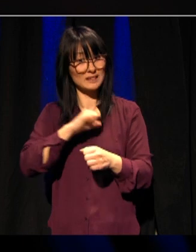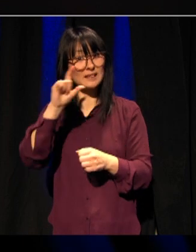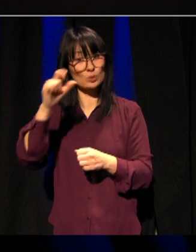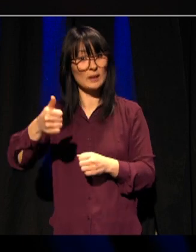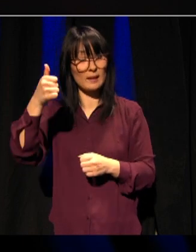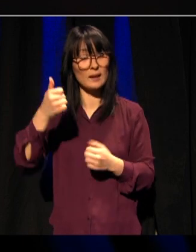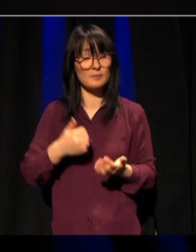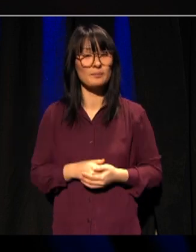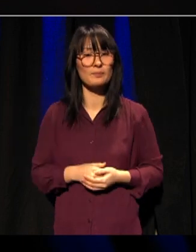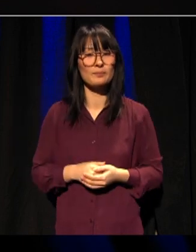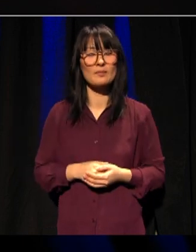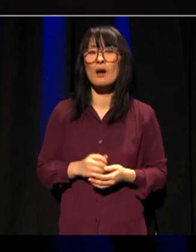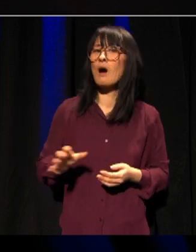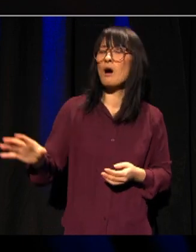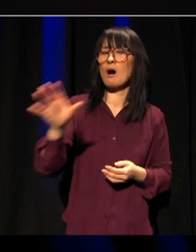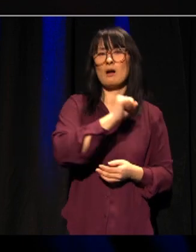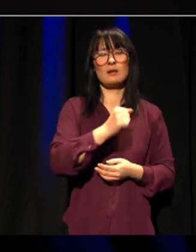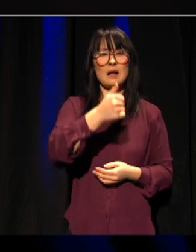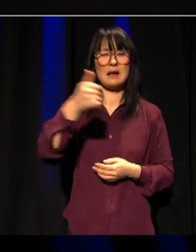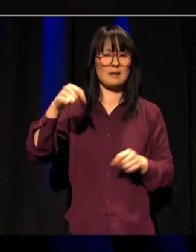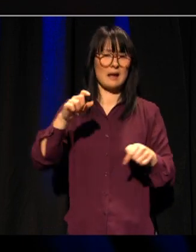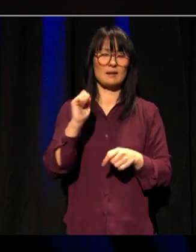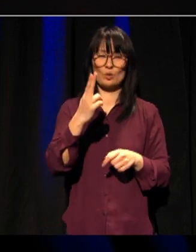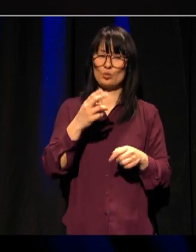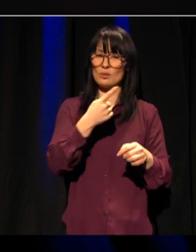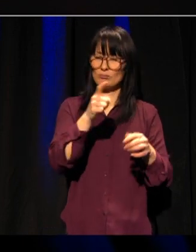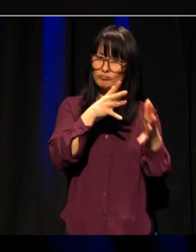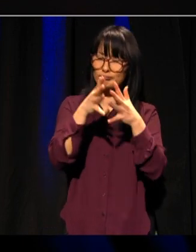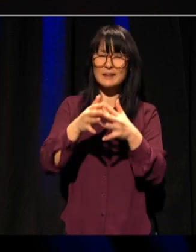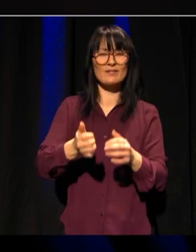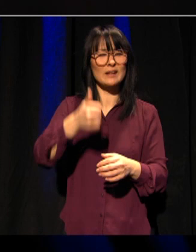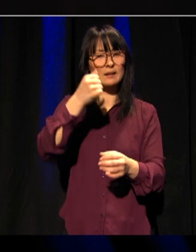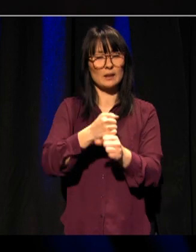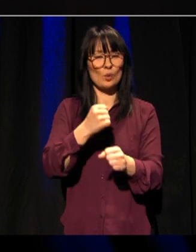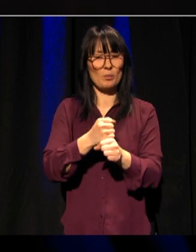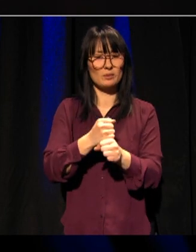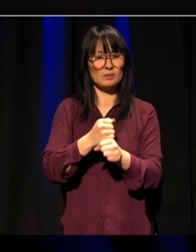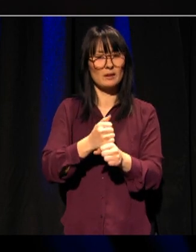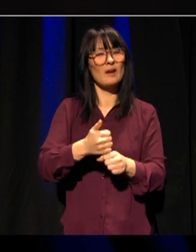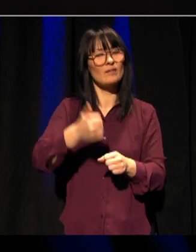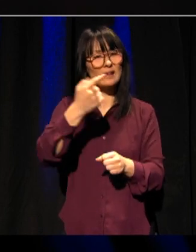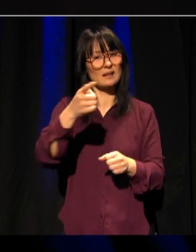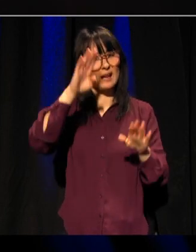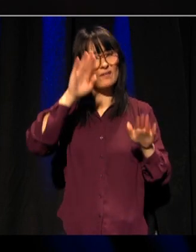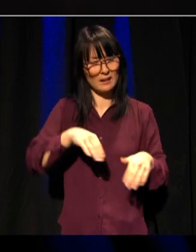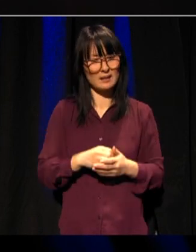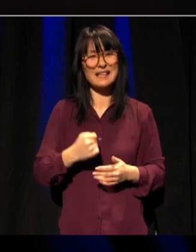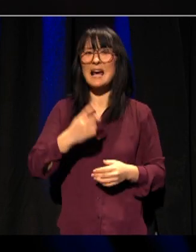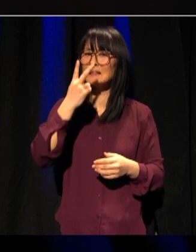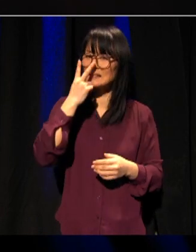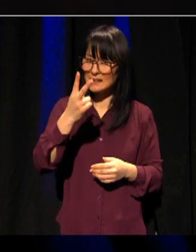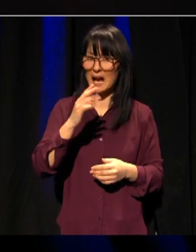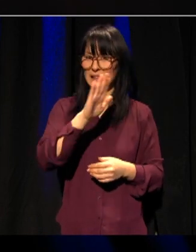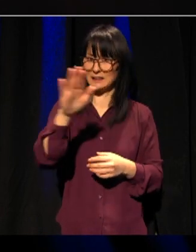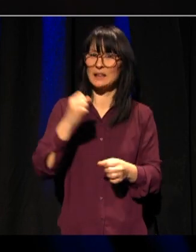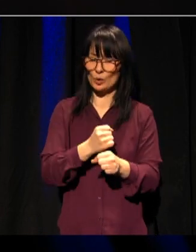Alle ledere på NTNU gjør en viktig jobb Det vil jeg at dere skal vite Jeg ser den